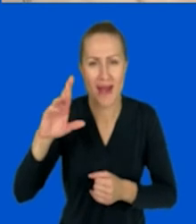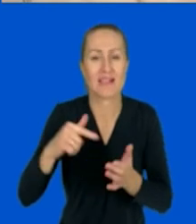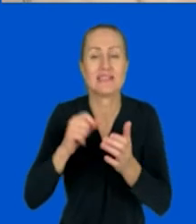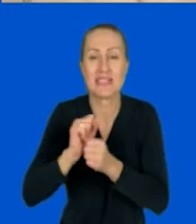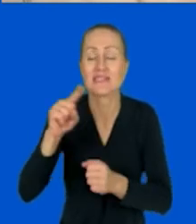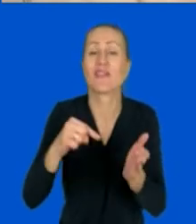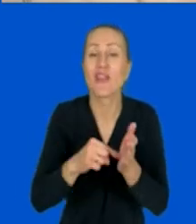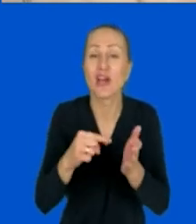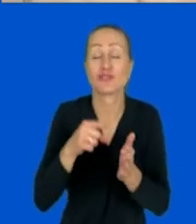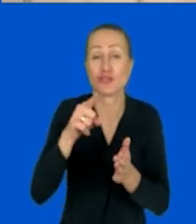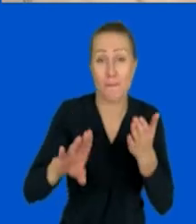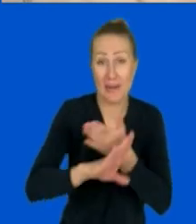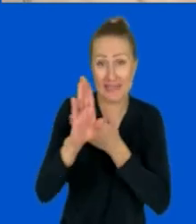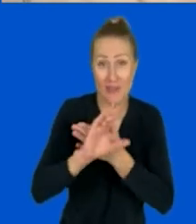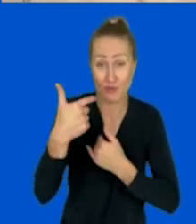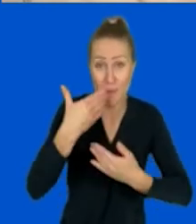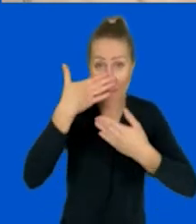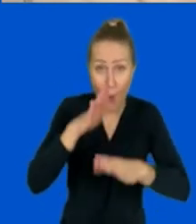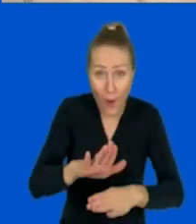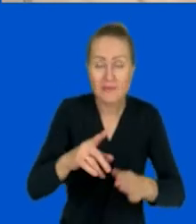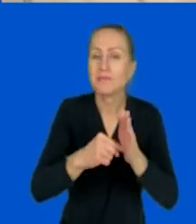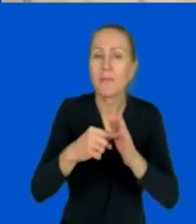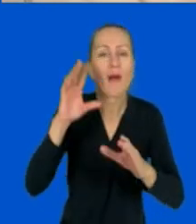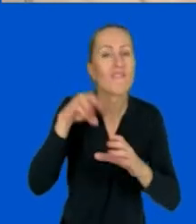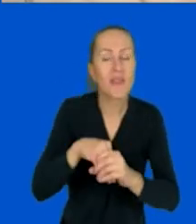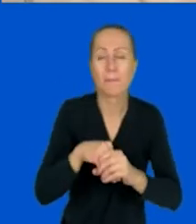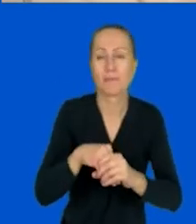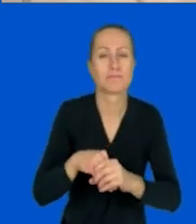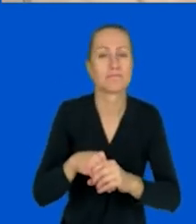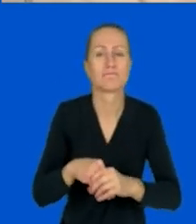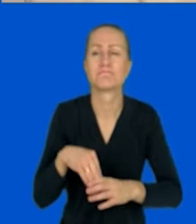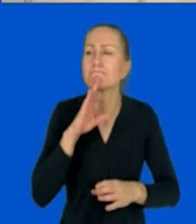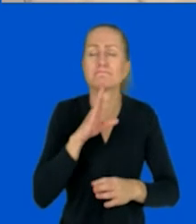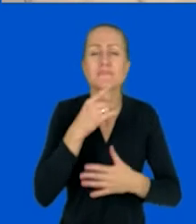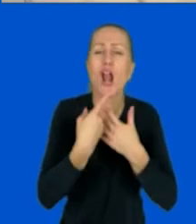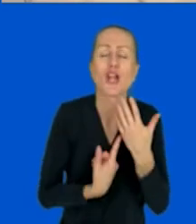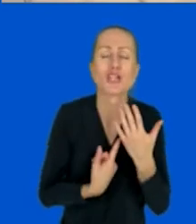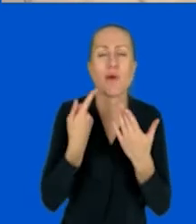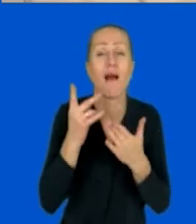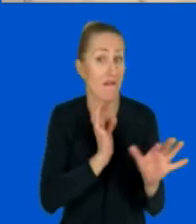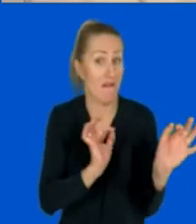żeby ta prezentacja, którą będziemy pokazywać, zawierała taką ilość informacji, która